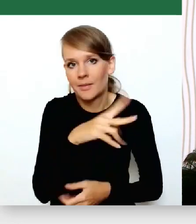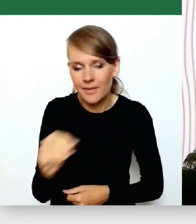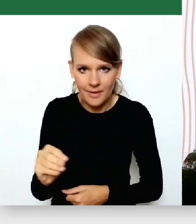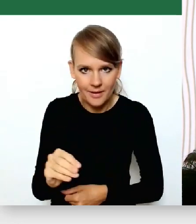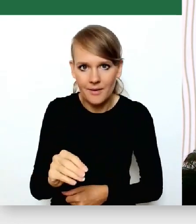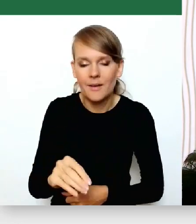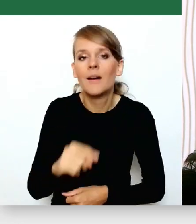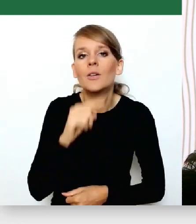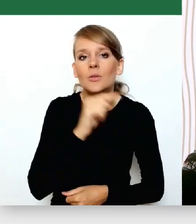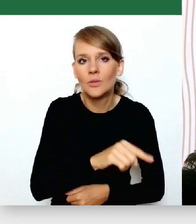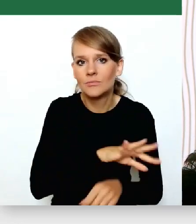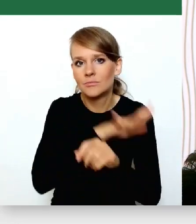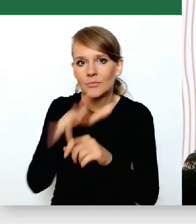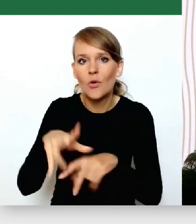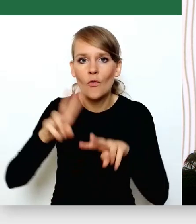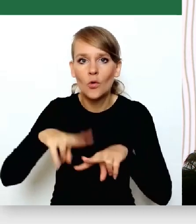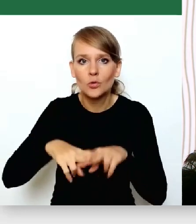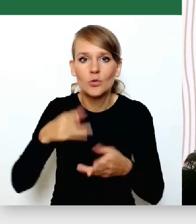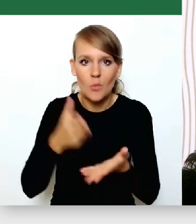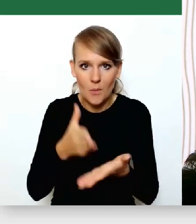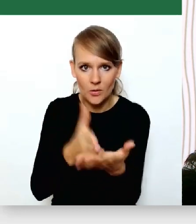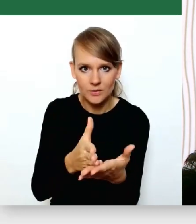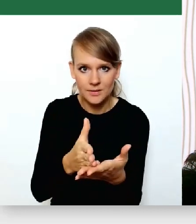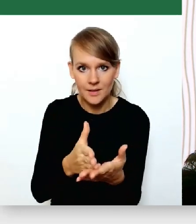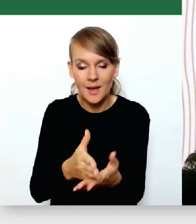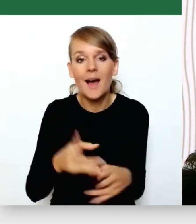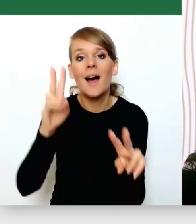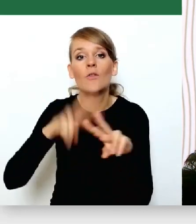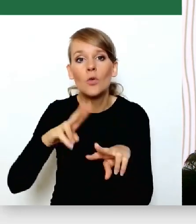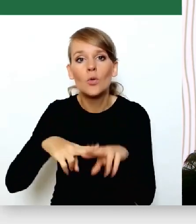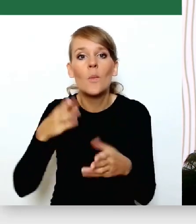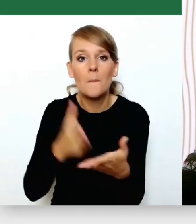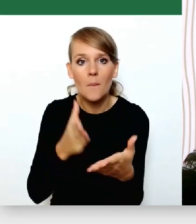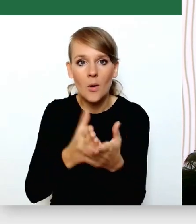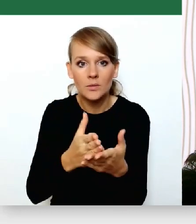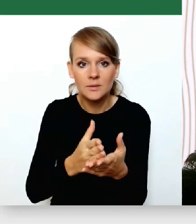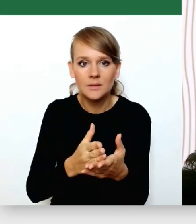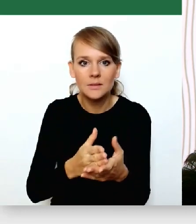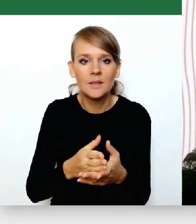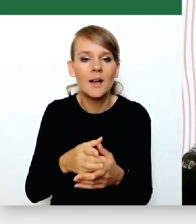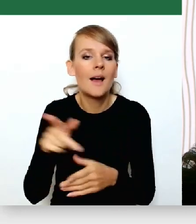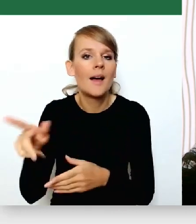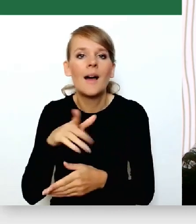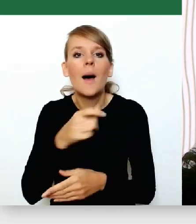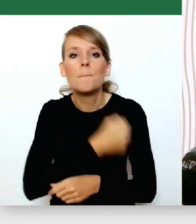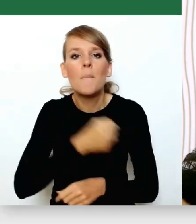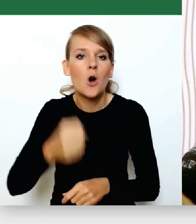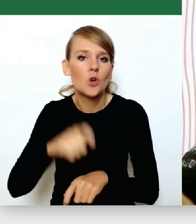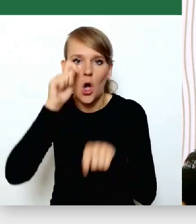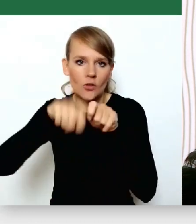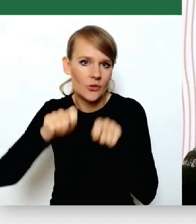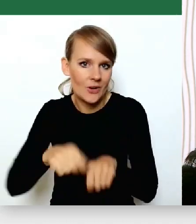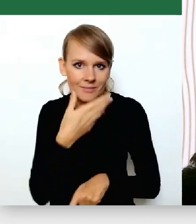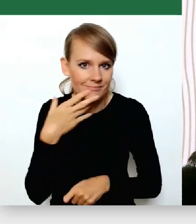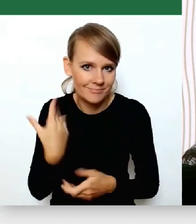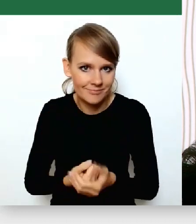na fundusz pomocy. Fundusz pomocy poza kontrolą poselską, poza kontrolą